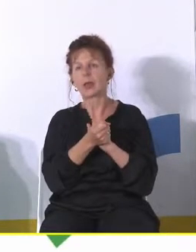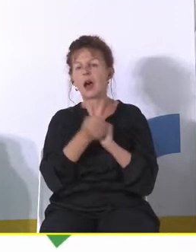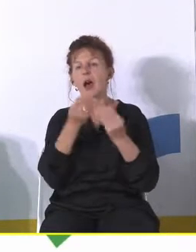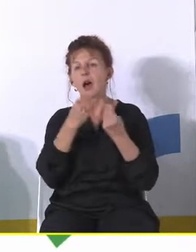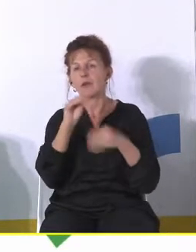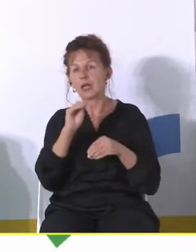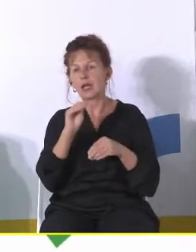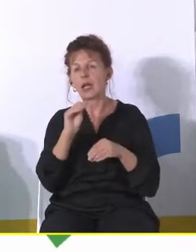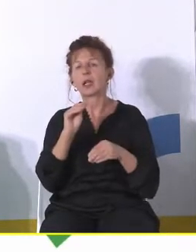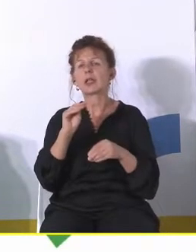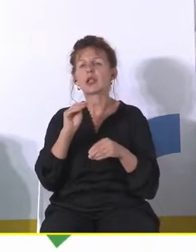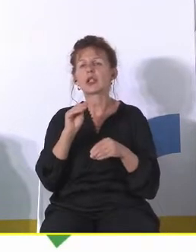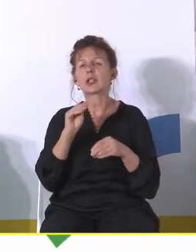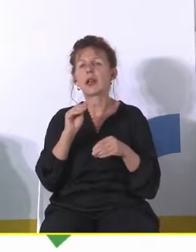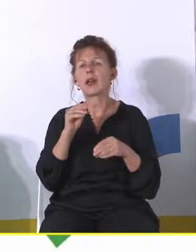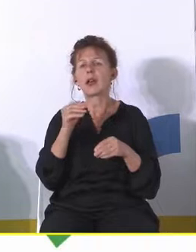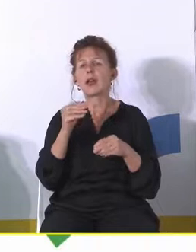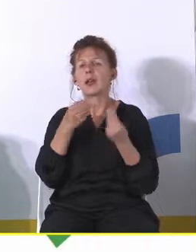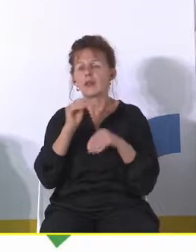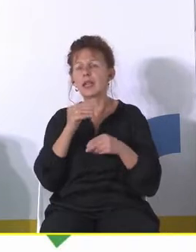większy pluralizm stylów życia, tak?